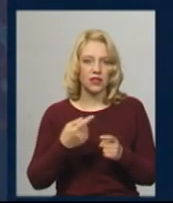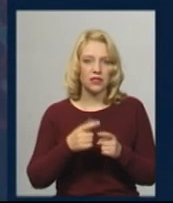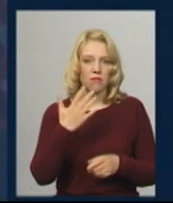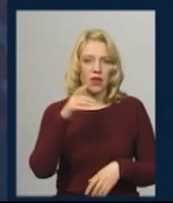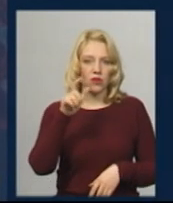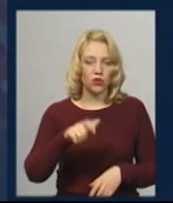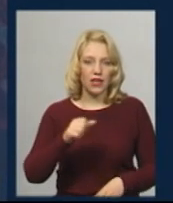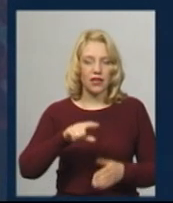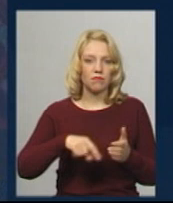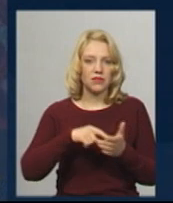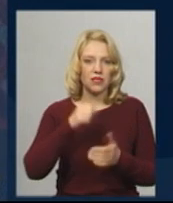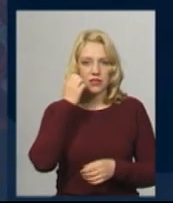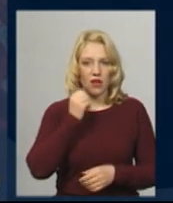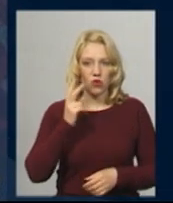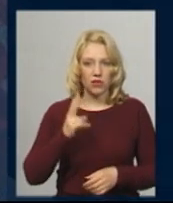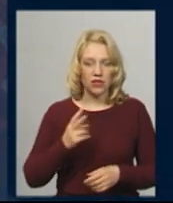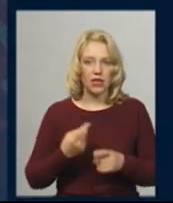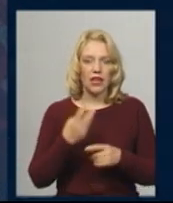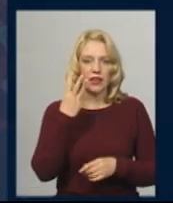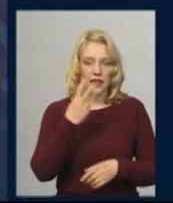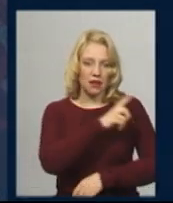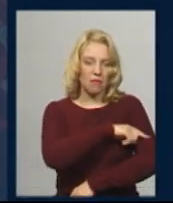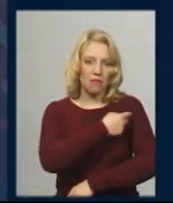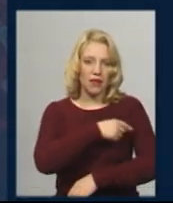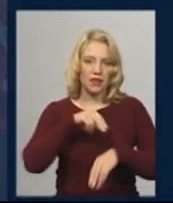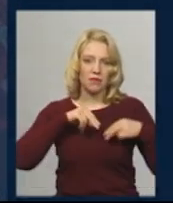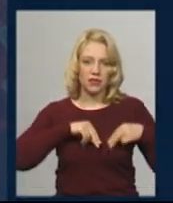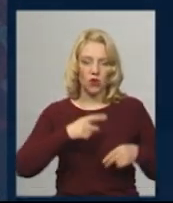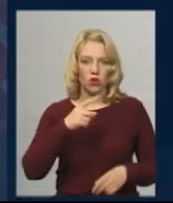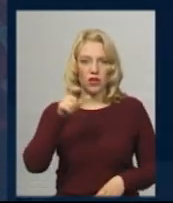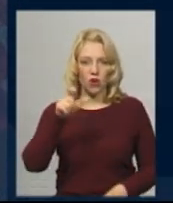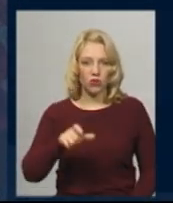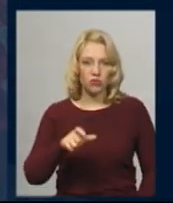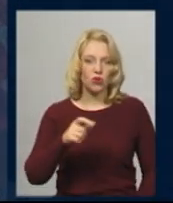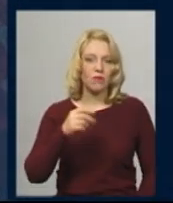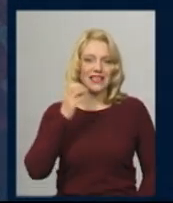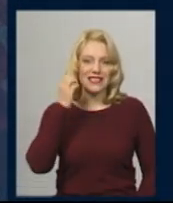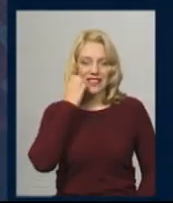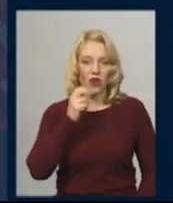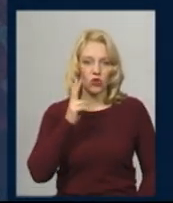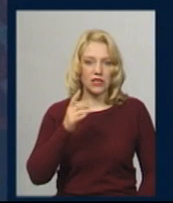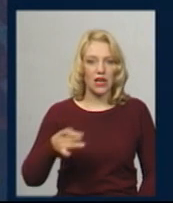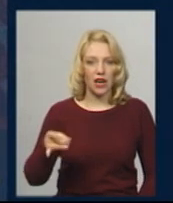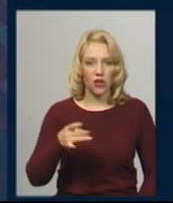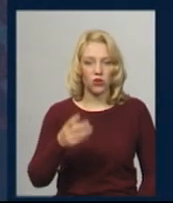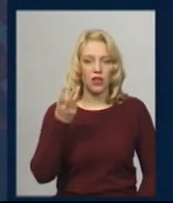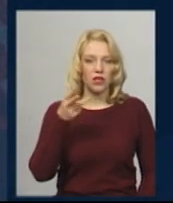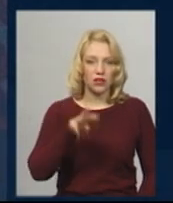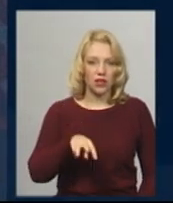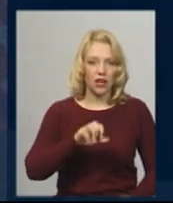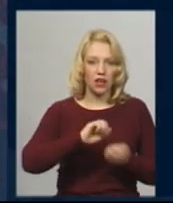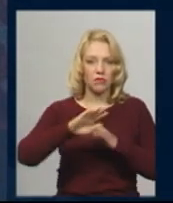Старокостянтинова, серед них 3 медпрацівники. Одна особа у Старокостянтинівському районі, три у місті Кам'янець-Подільський,